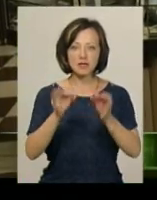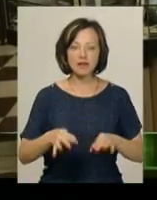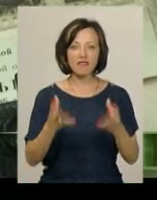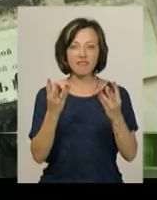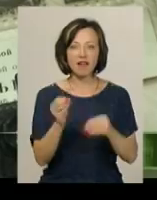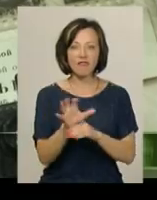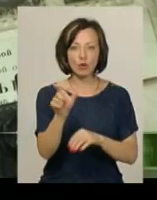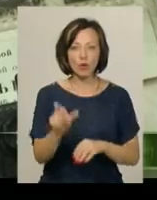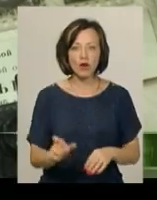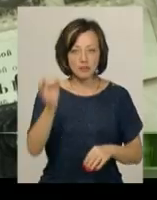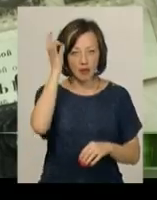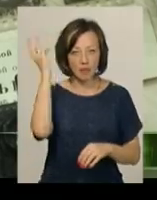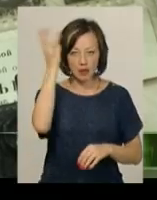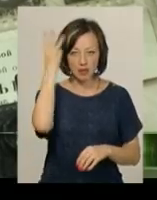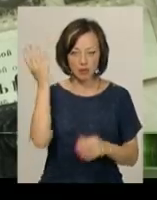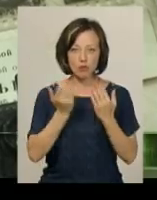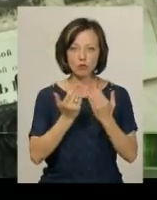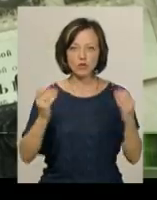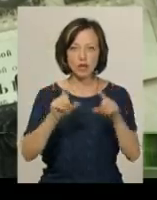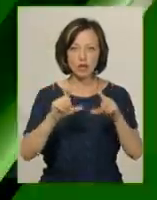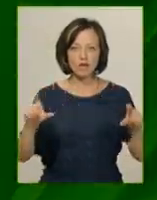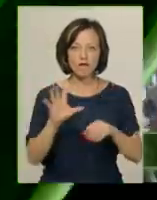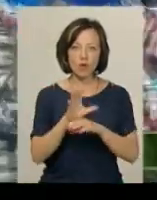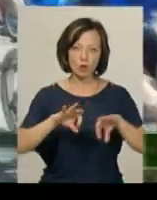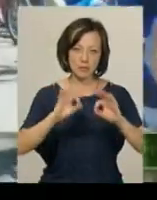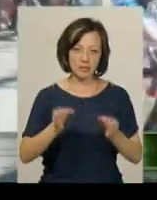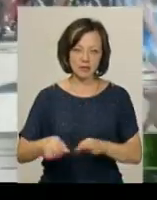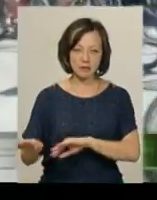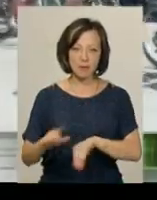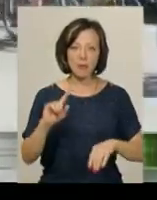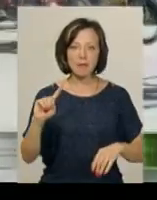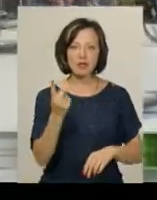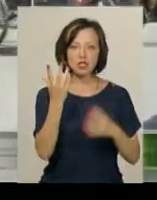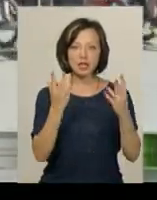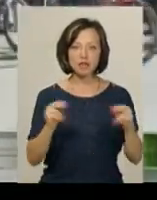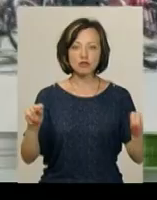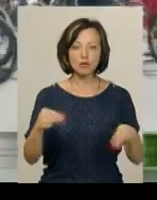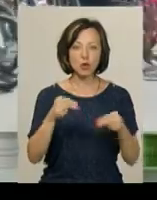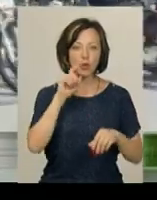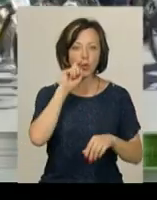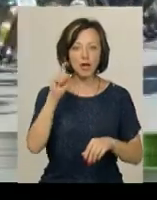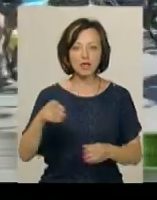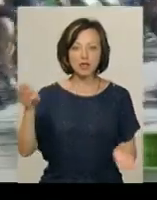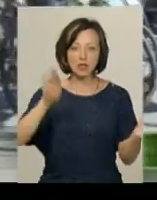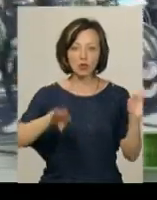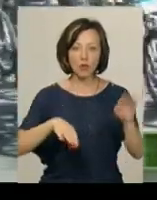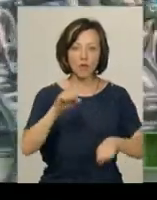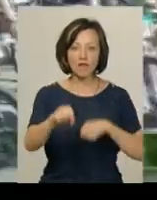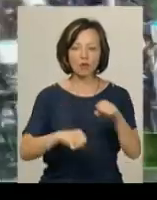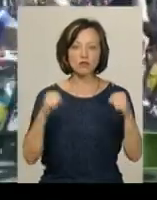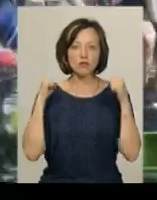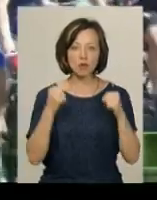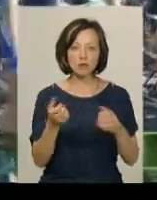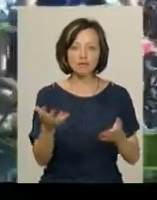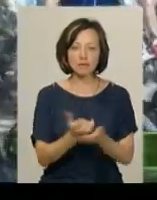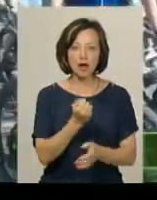фотографа згадували у Хмельницькому музеї студії фотомистецтва. Перший день чемпіату України з гірського велоспорту в Чернівцях приніс хмельничанам